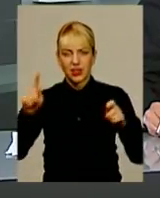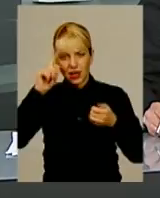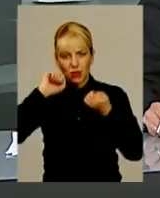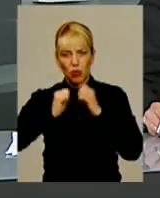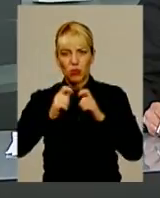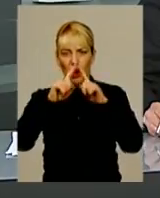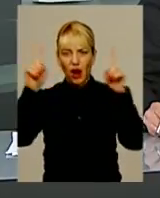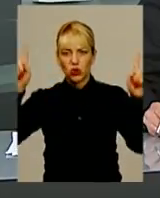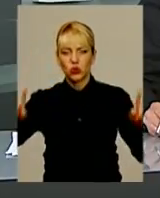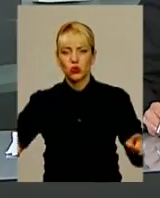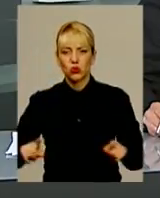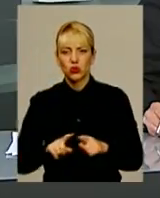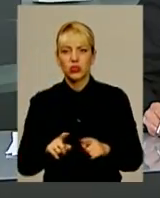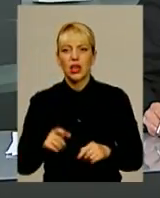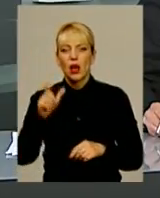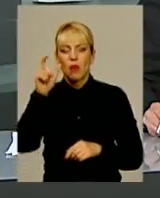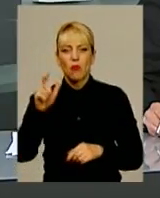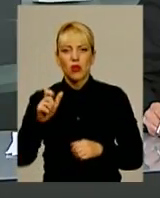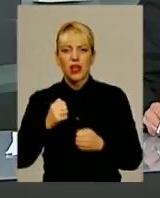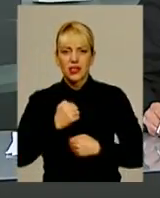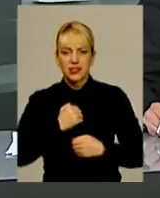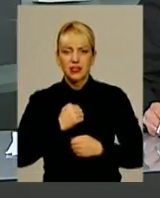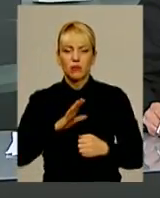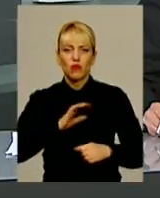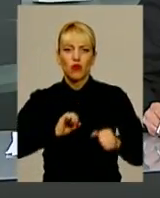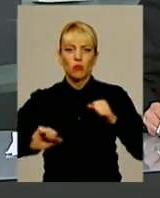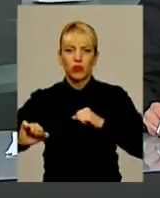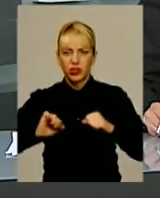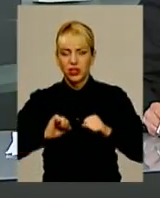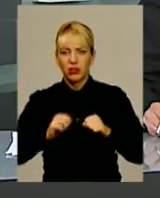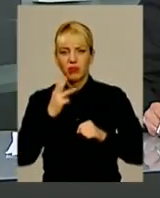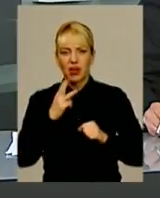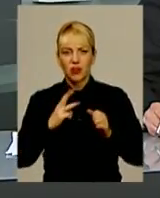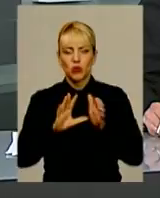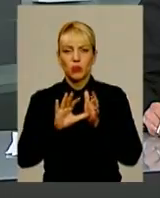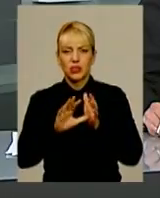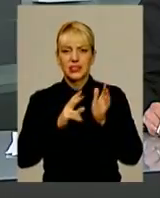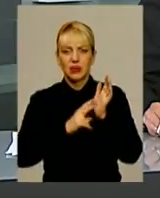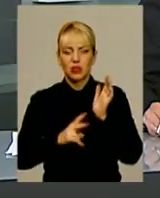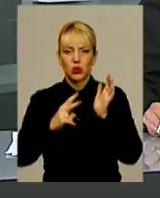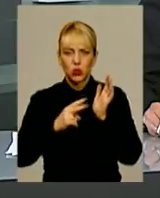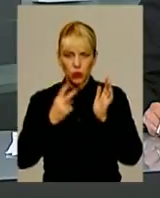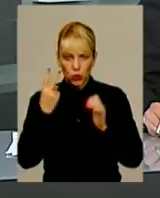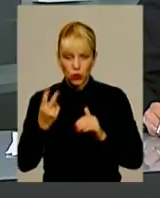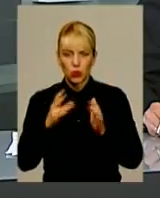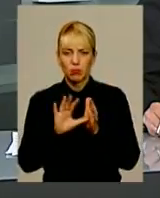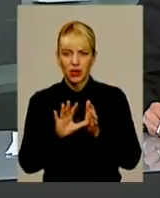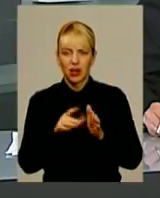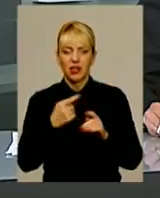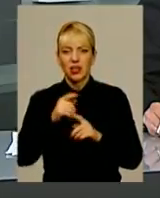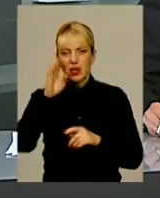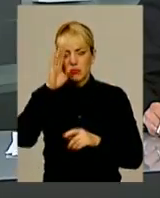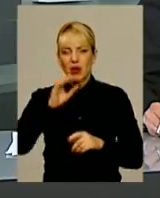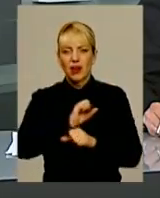Жуку. Боєць із позивним «Мауглі» був командиром 3-го батальйону 72-ї окремої механізованої бригади. Він